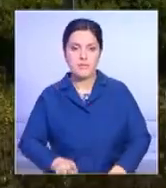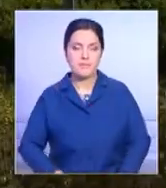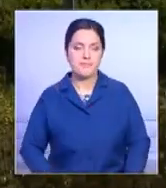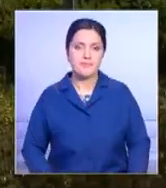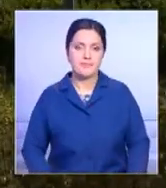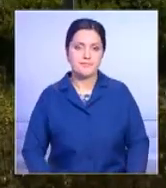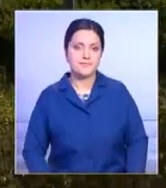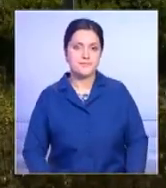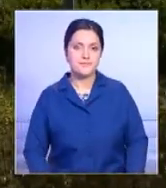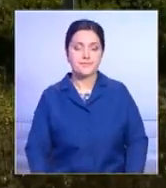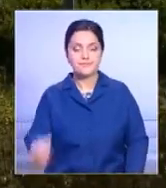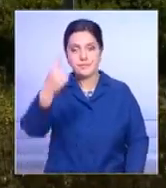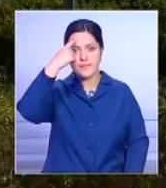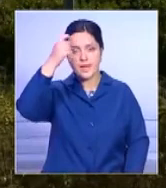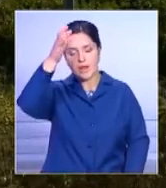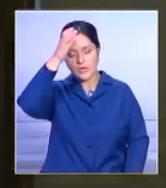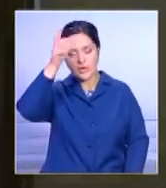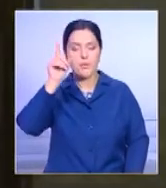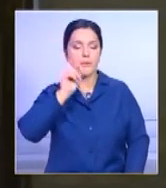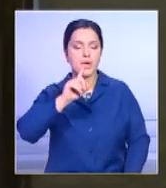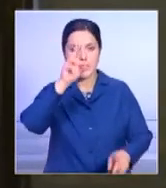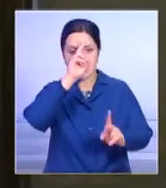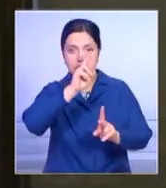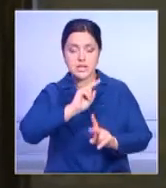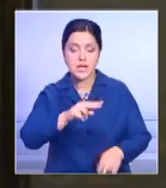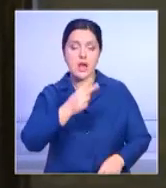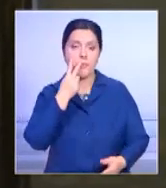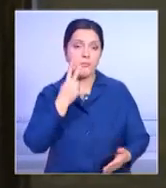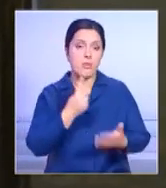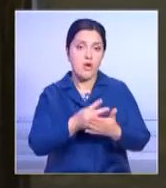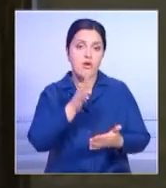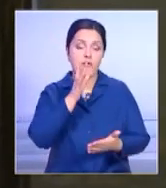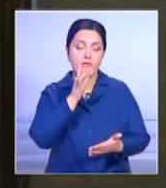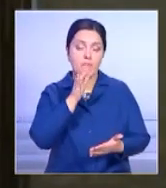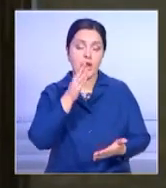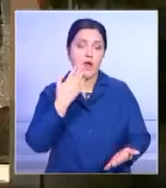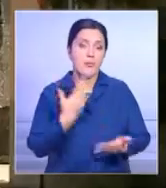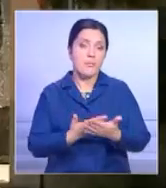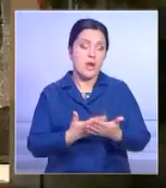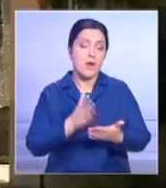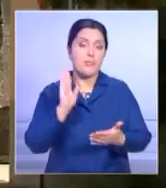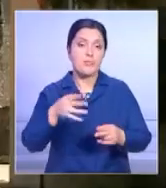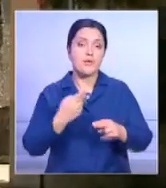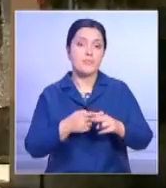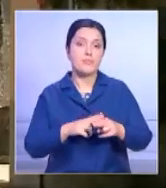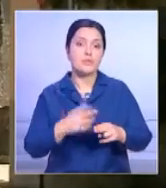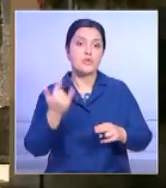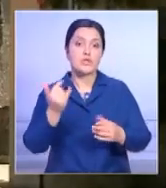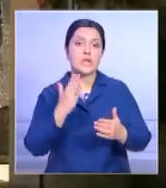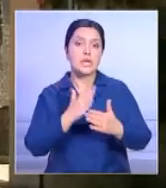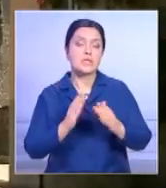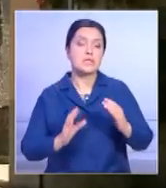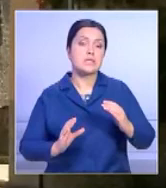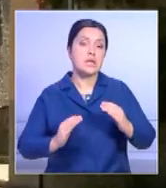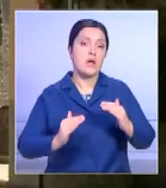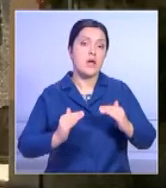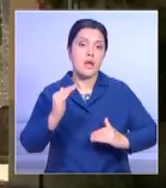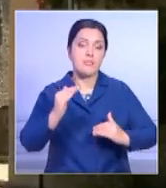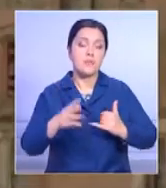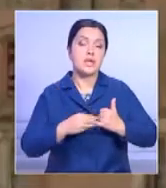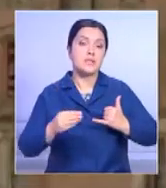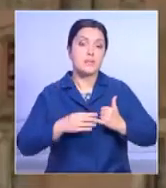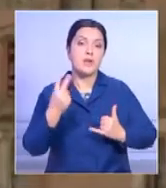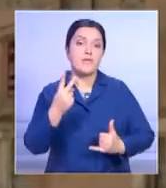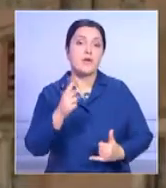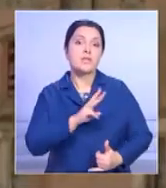Делать прогнозы ученые не берутся. Лишь одно им хорошо известно. Италия находится на стыке тектонических плит. И 20 миллионов